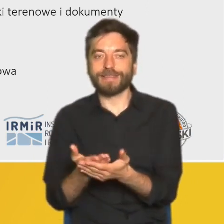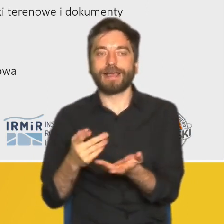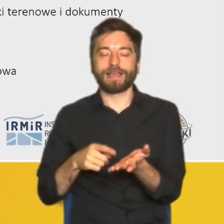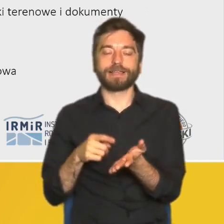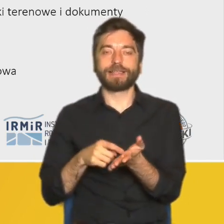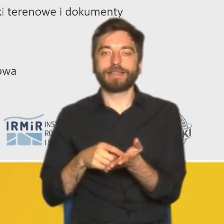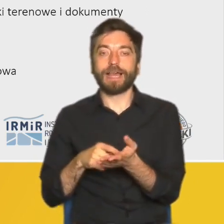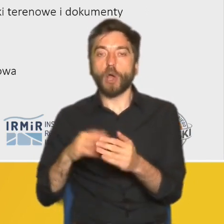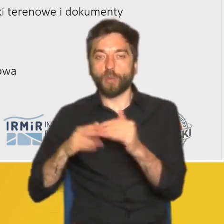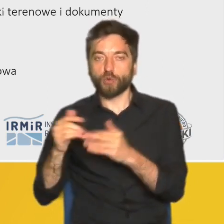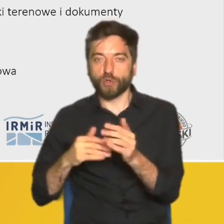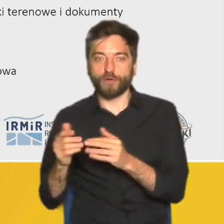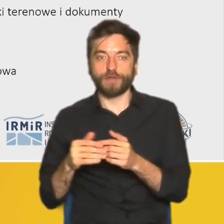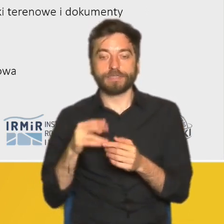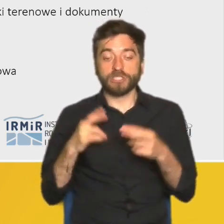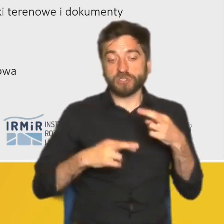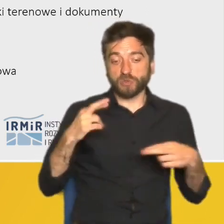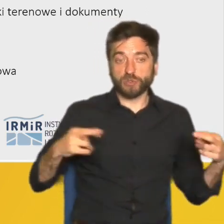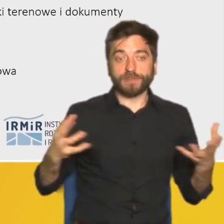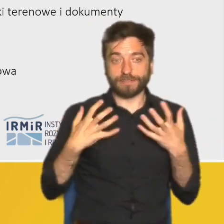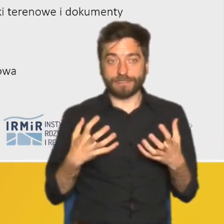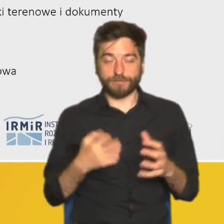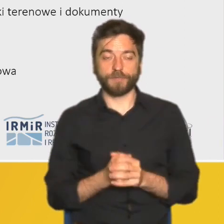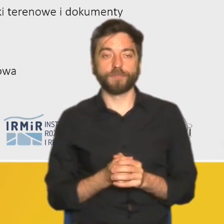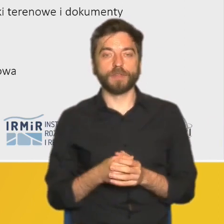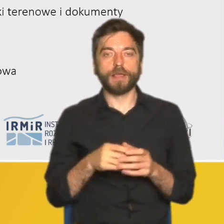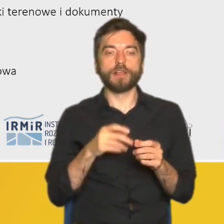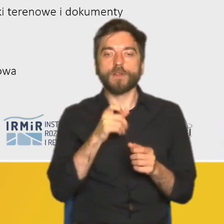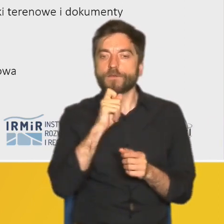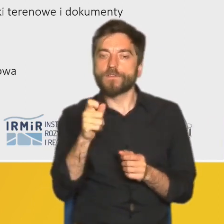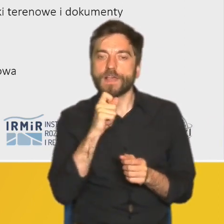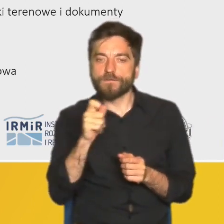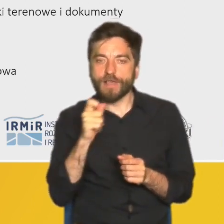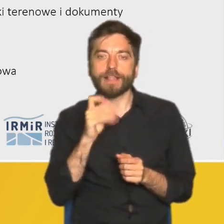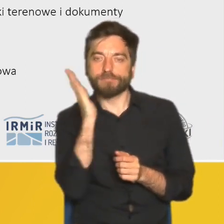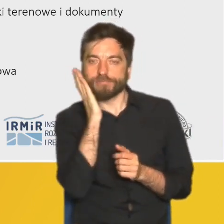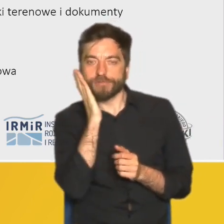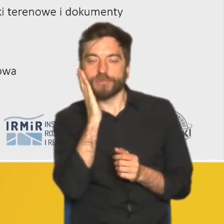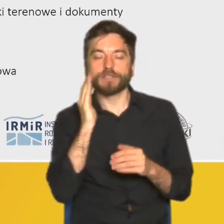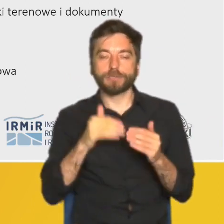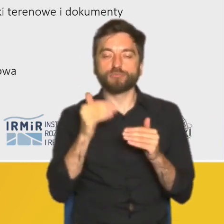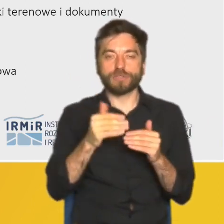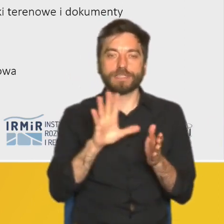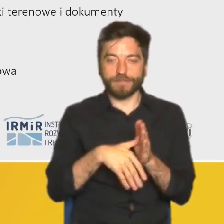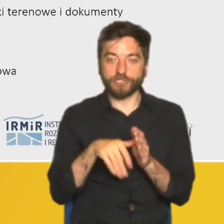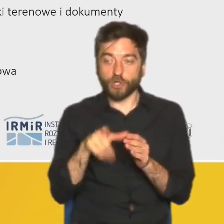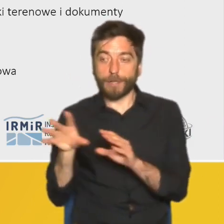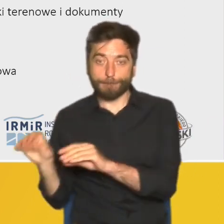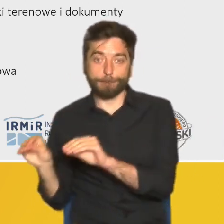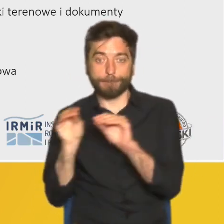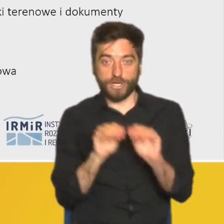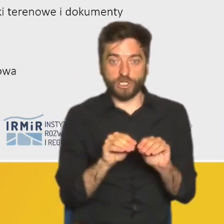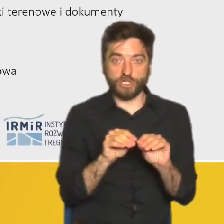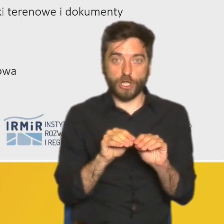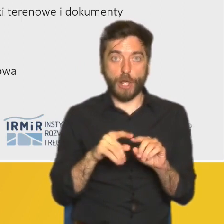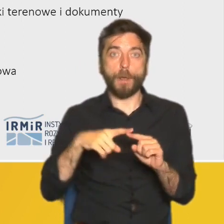przypadki były w miarę zróżnicowane. I rdzeń tego badania stanowiły wywiady z mieszkańcami przedmieść, którzy przeprowadzili się już po